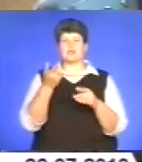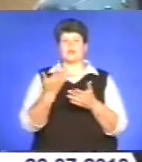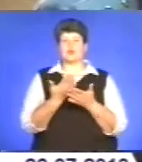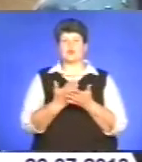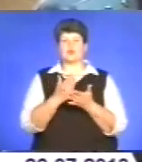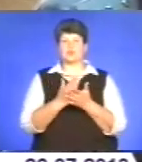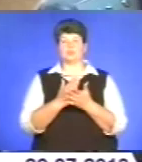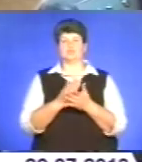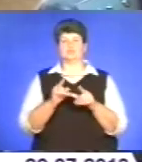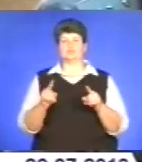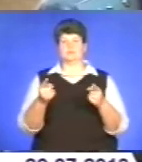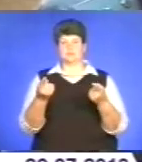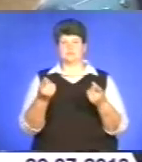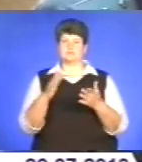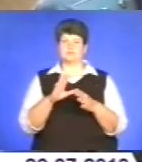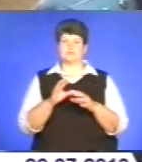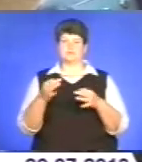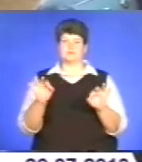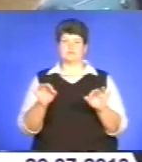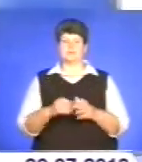запобіжного заходу. Триває розслідування.